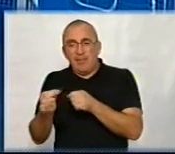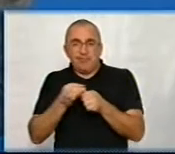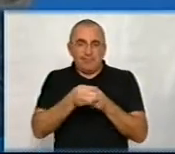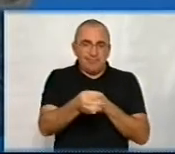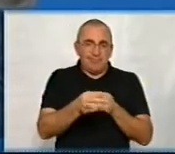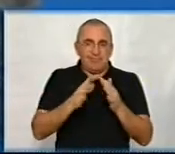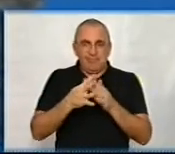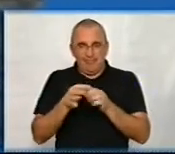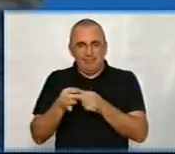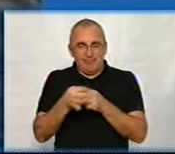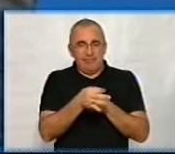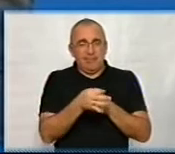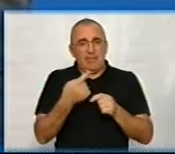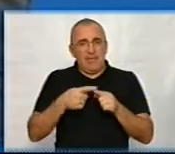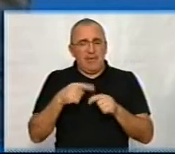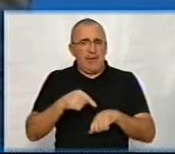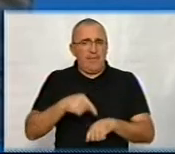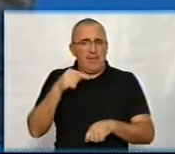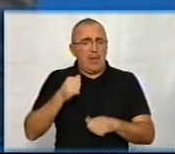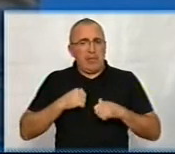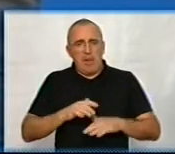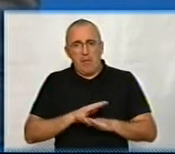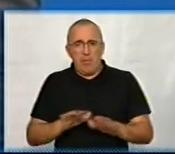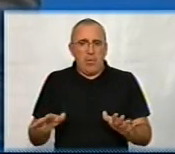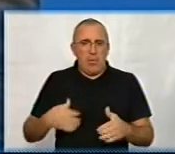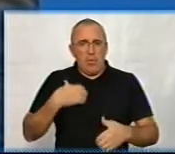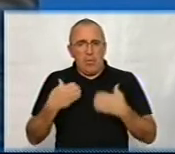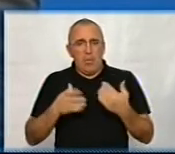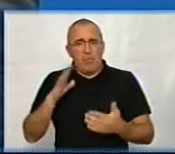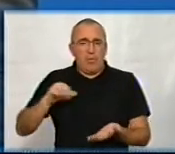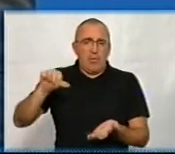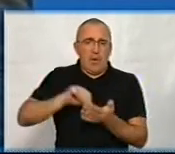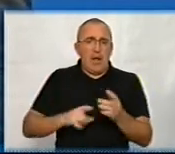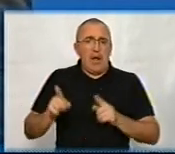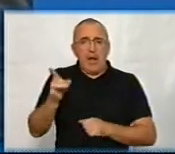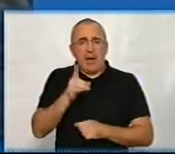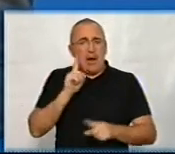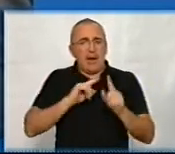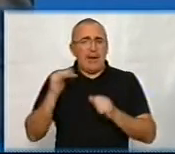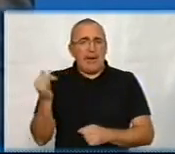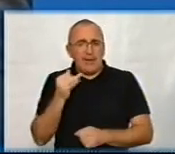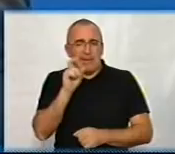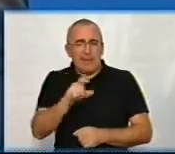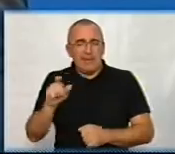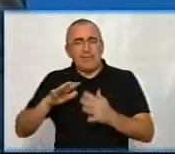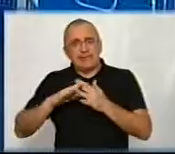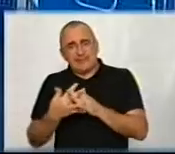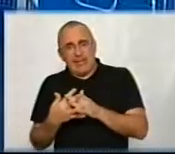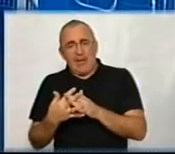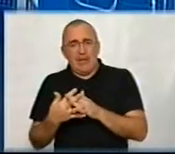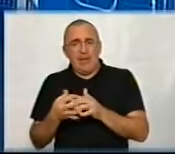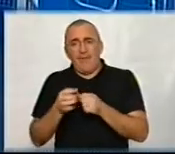це викликає занепокоєння певні, наскільки будуть представлені в райрадах інтереси тих сіл, які